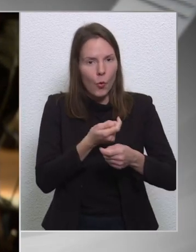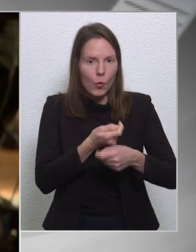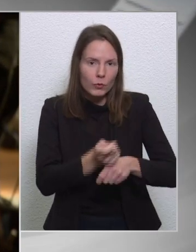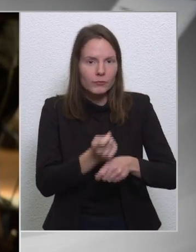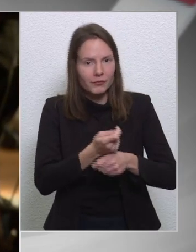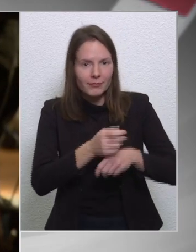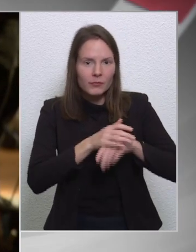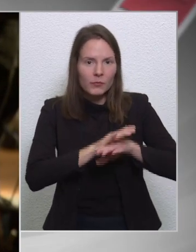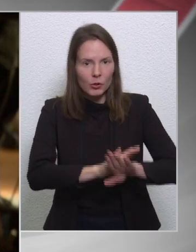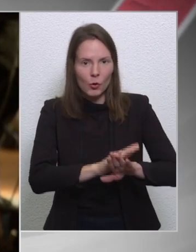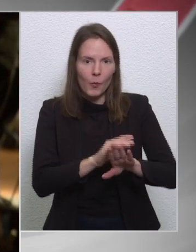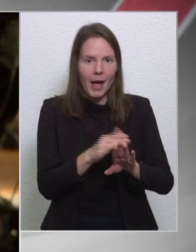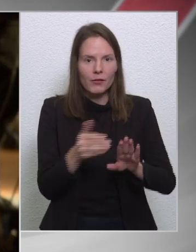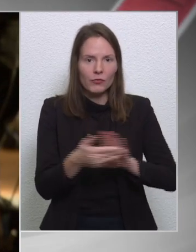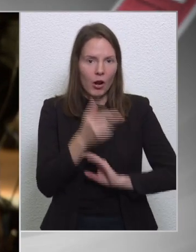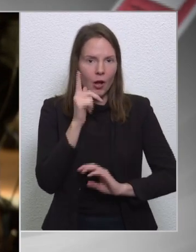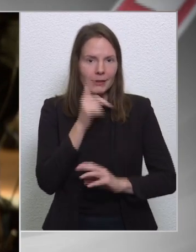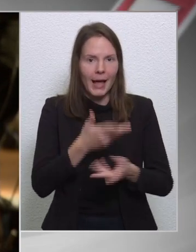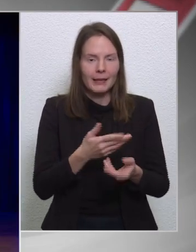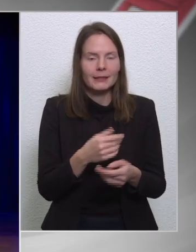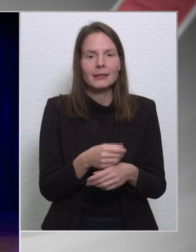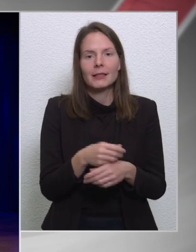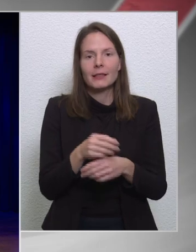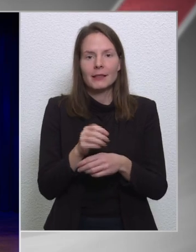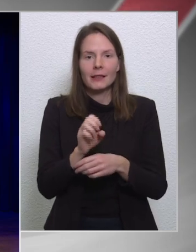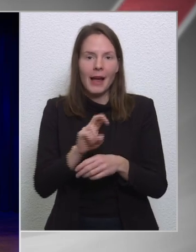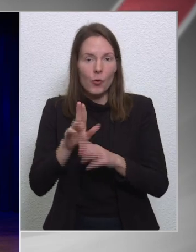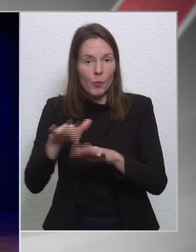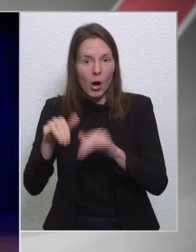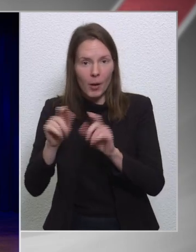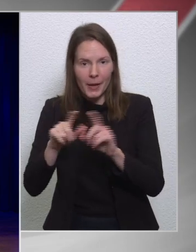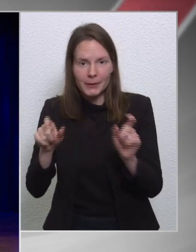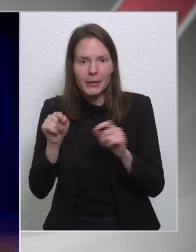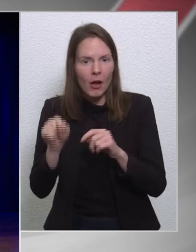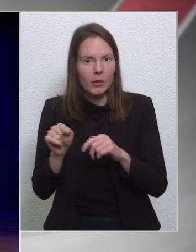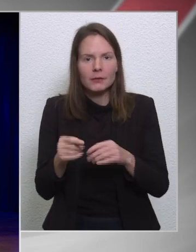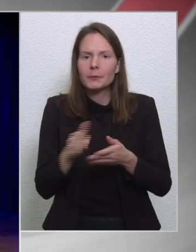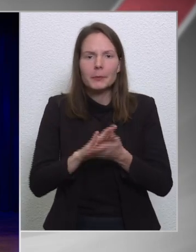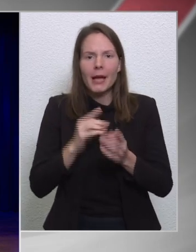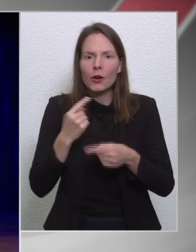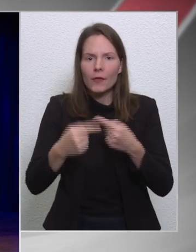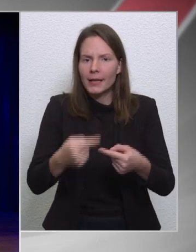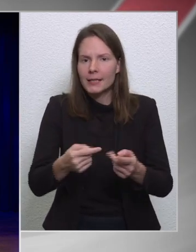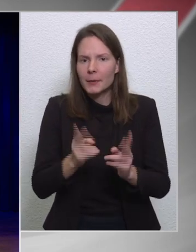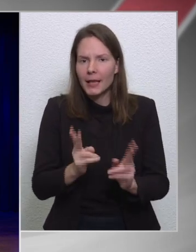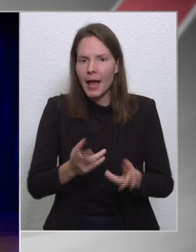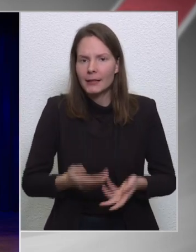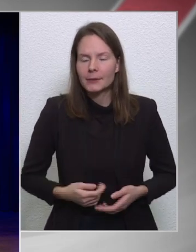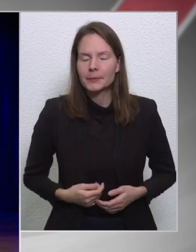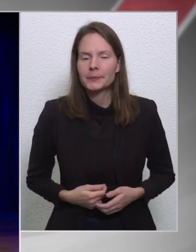hasonló nyomás alatt tartja esetleg az Európai Parlament, és hogy ennek milyen következménye lehetne?